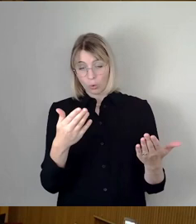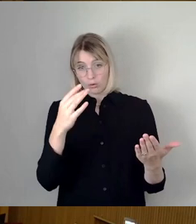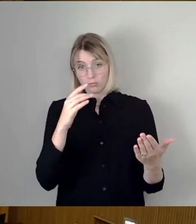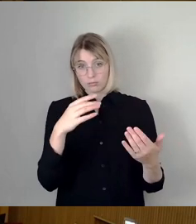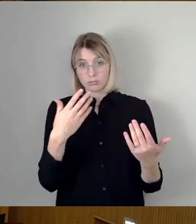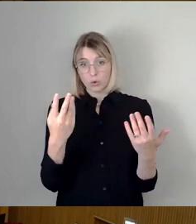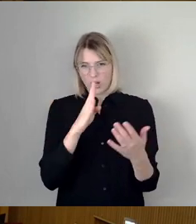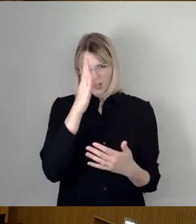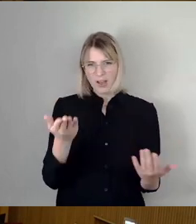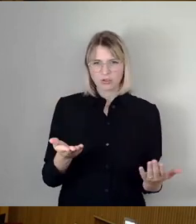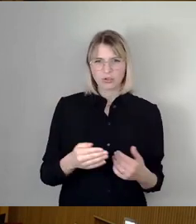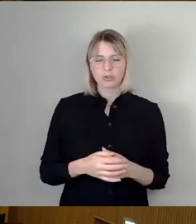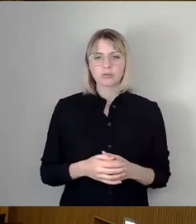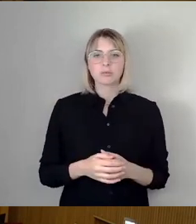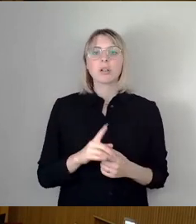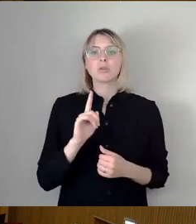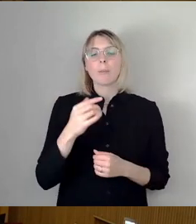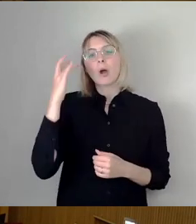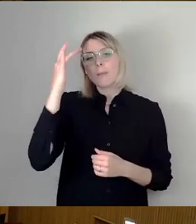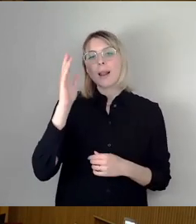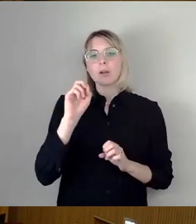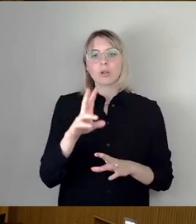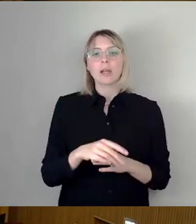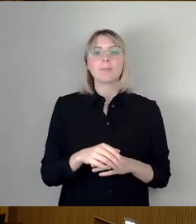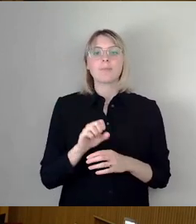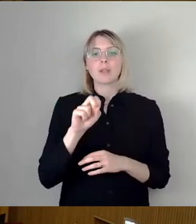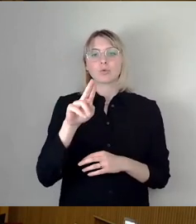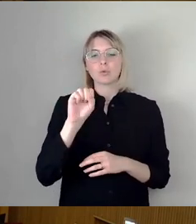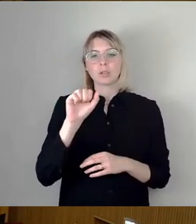Gut, können wir uns noch überlegen. Dann Susanne Krause. Ich habe dich gesehen, Dietmar.